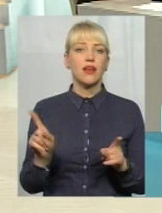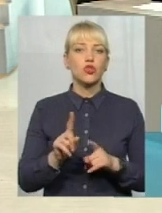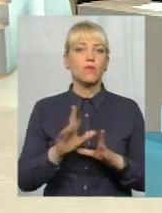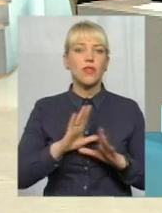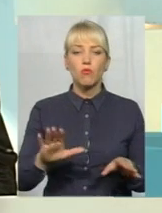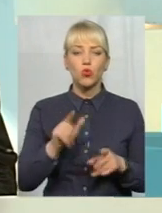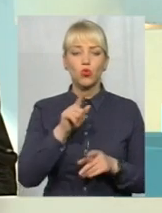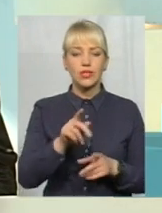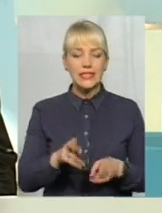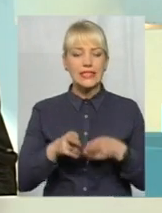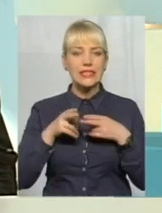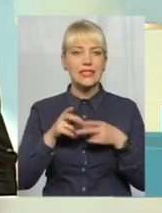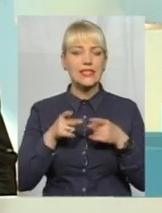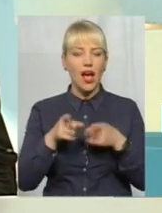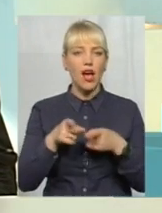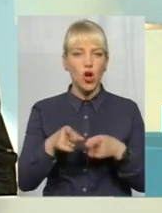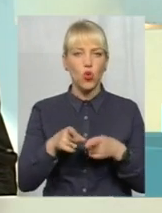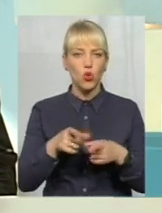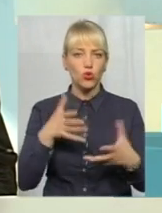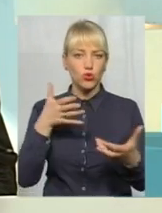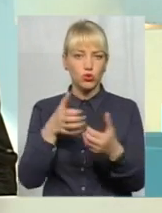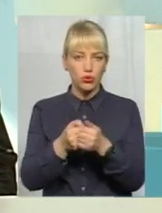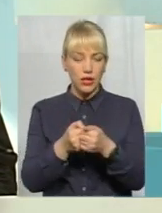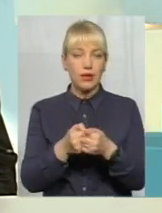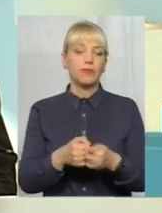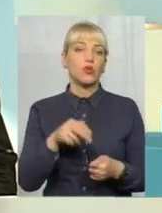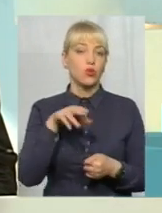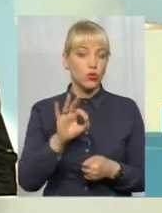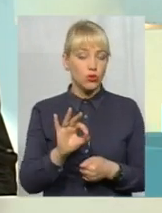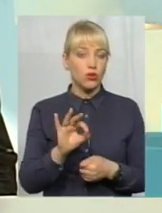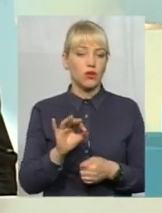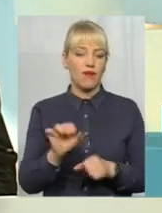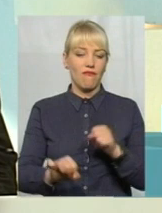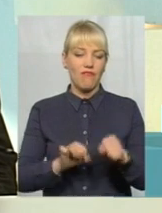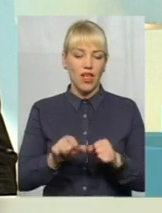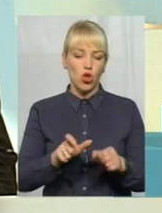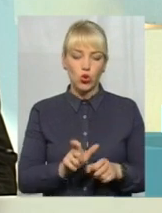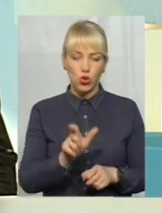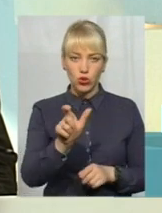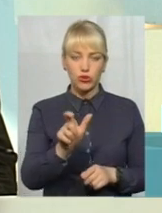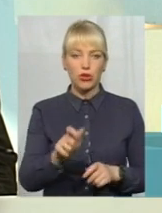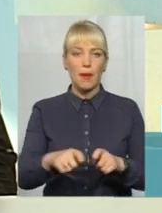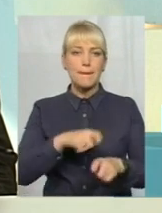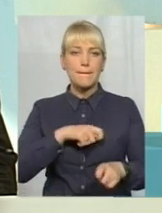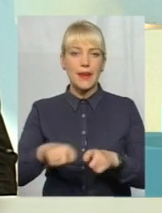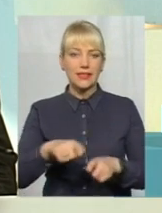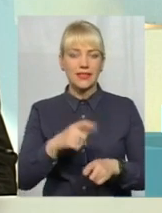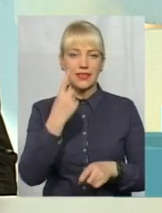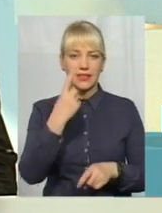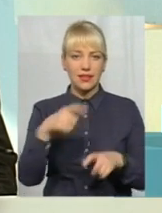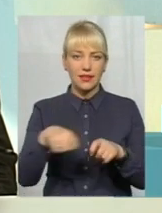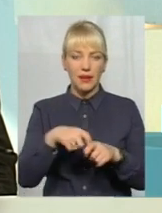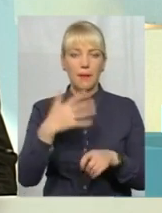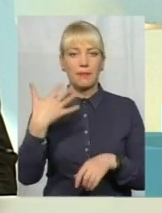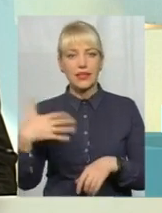загрози на їзду на них автомобіля, то велодоріжка по шириною метр п'ятдесят на підйом